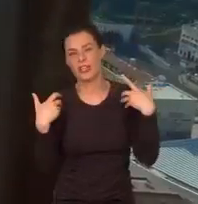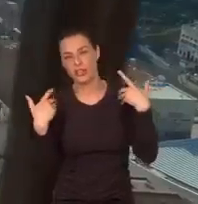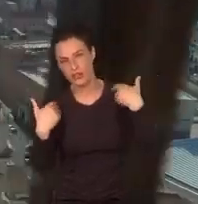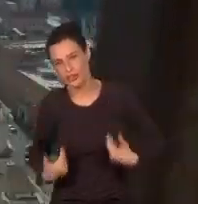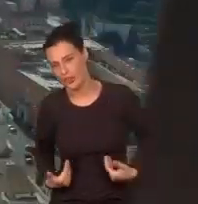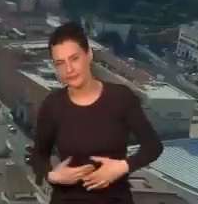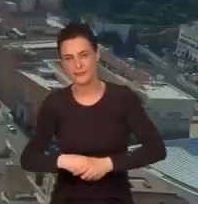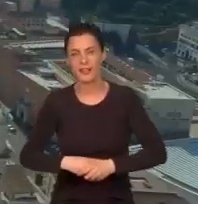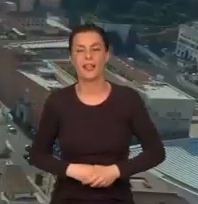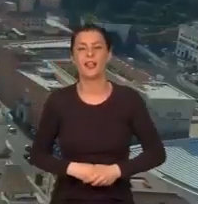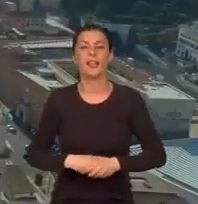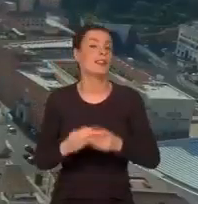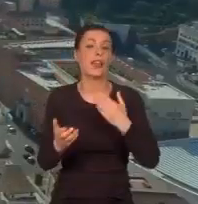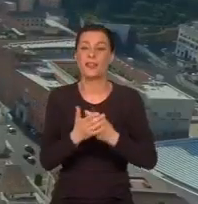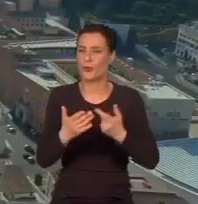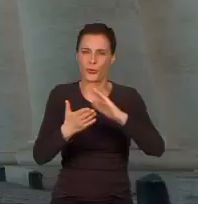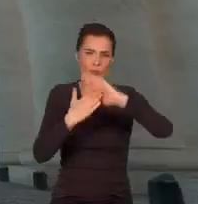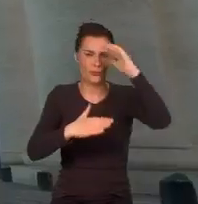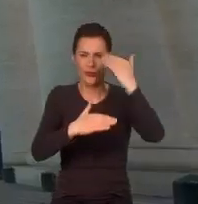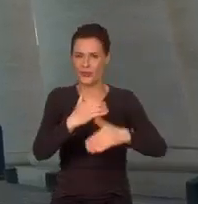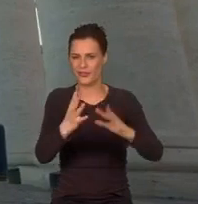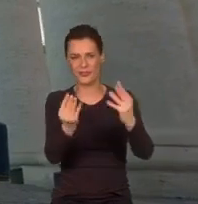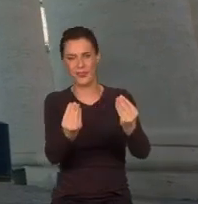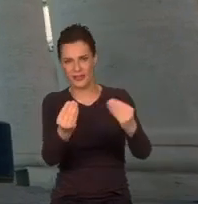Skończona całość była spektakularna.